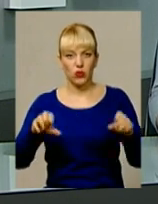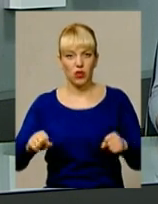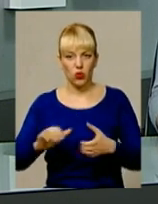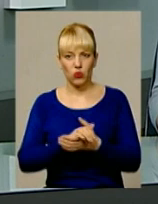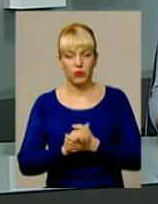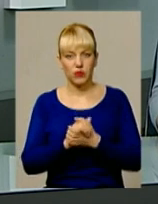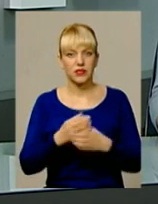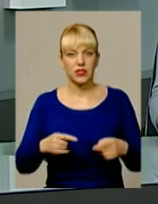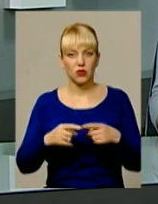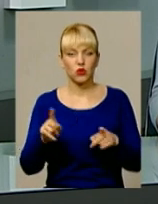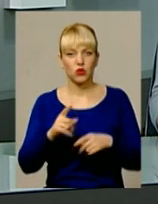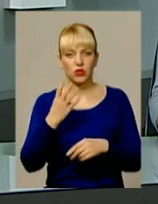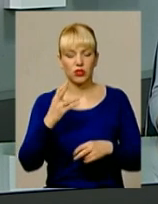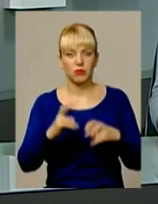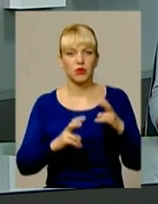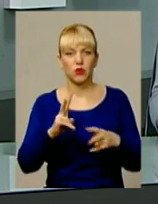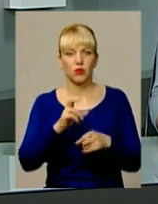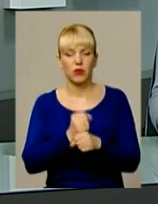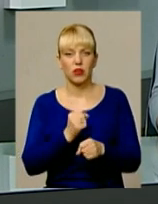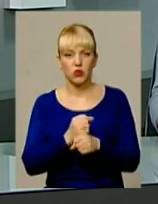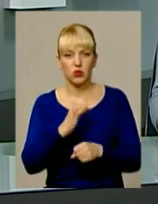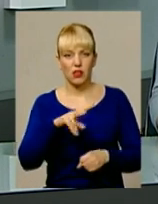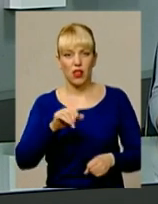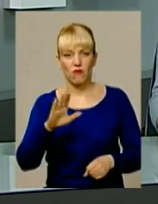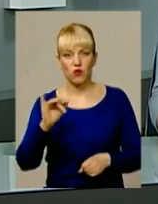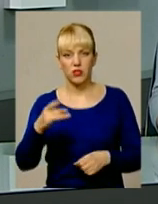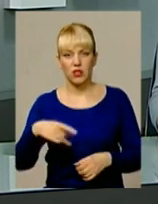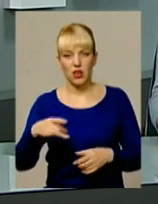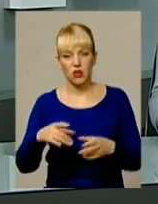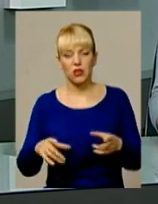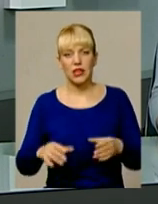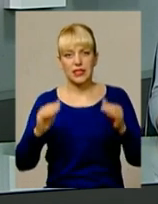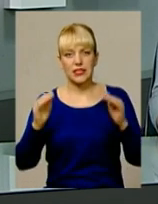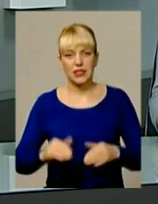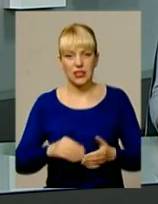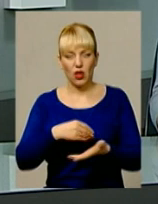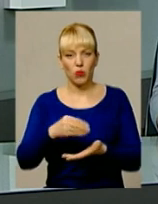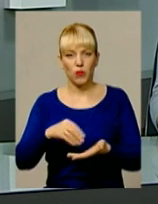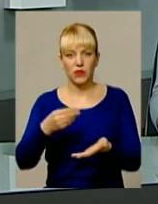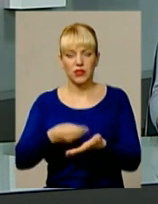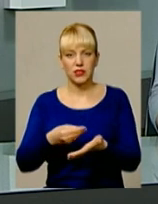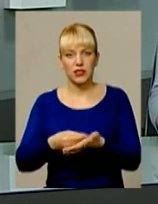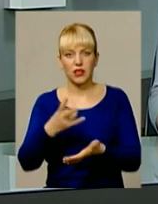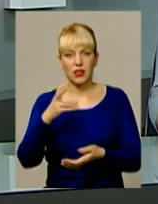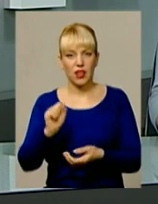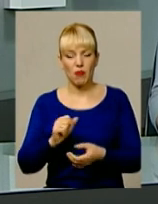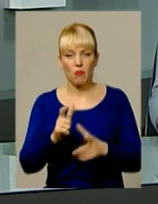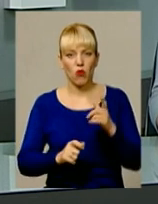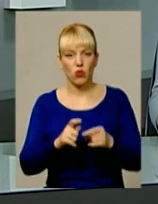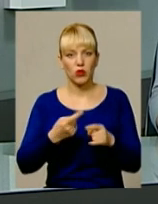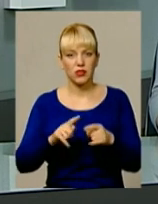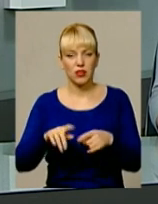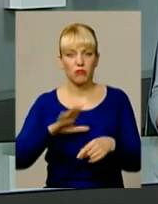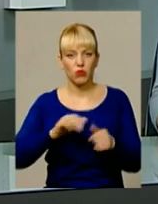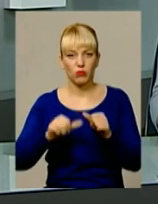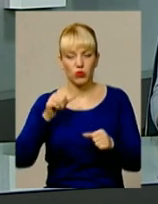Встановлено, що чотири підприємства, які працюють у Славуцькому районі, одночасно знизили закупівельні ціни на молоко. Щоправда, це ще